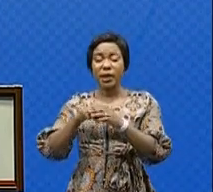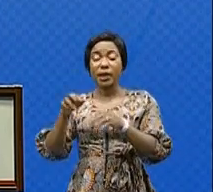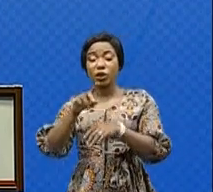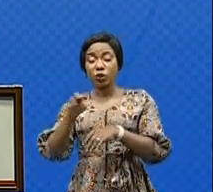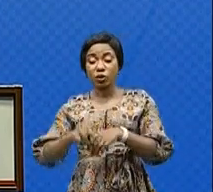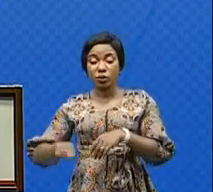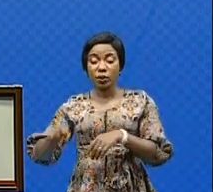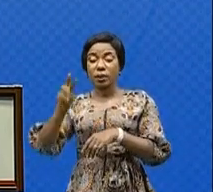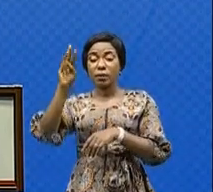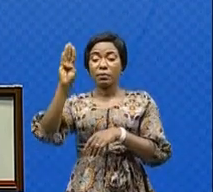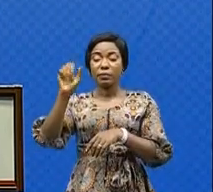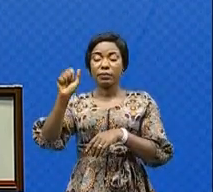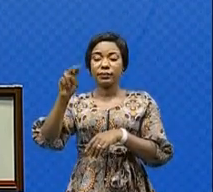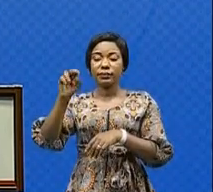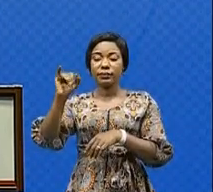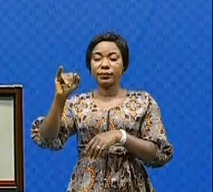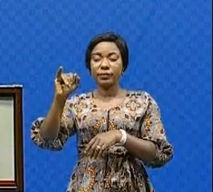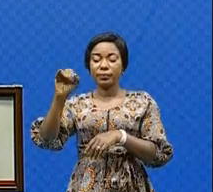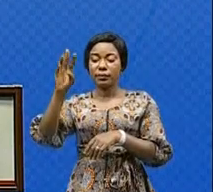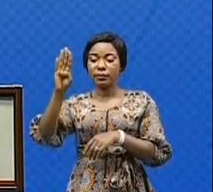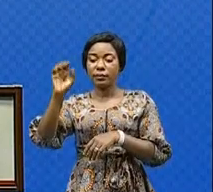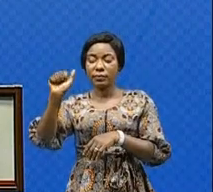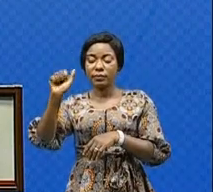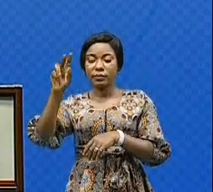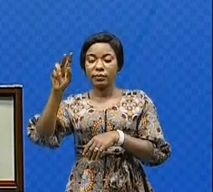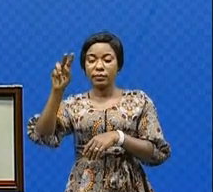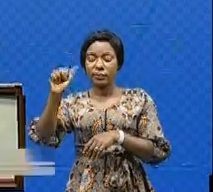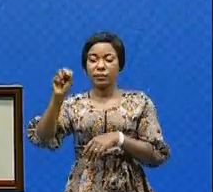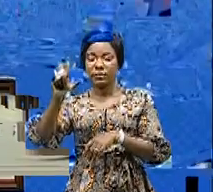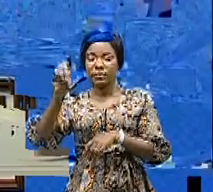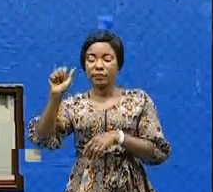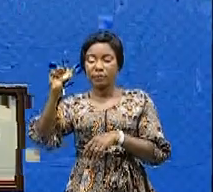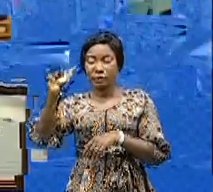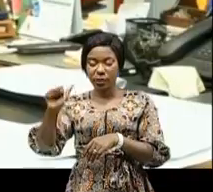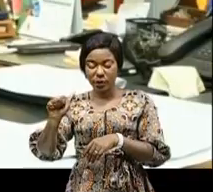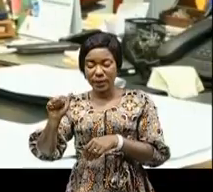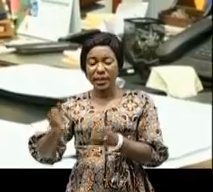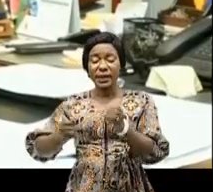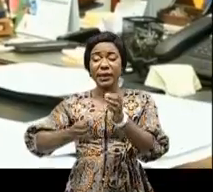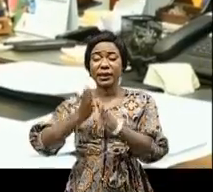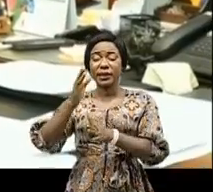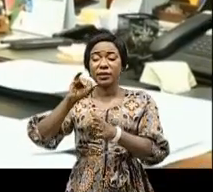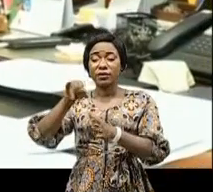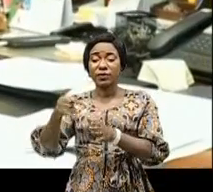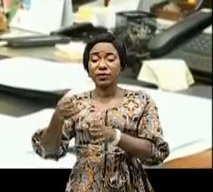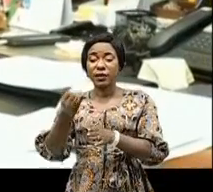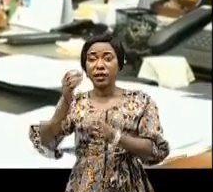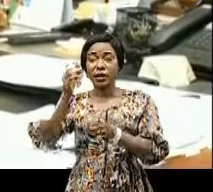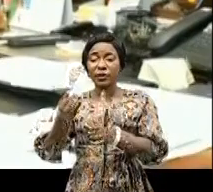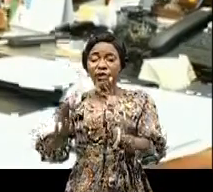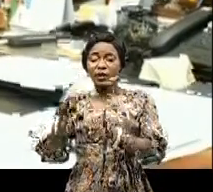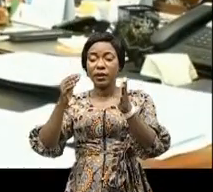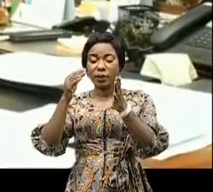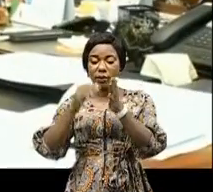5 jours. Les résultats partiels révèlent que plus de 15 889 personnes ont été vaccinées, soit